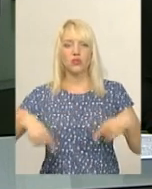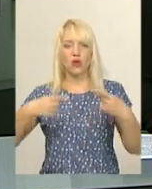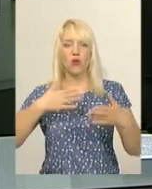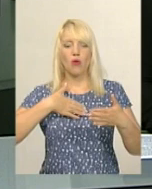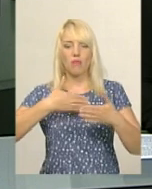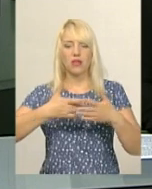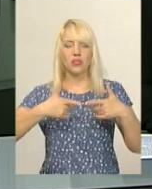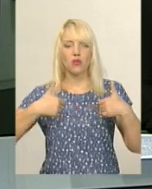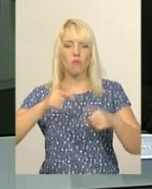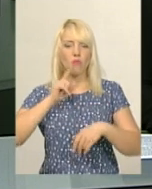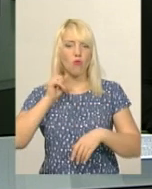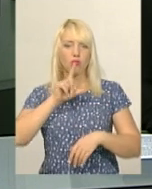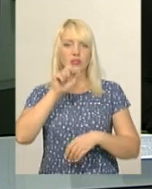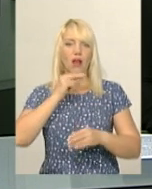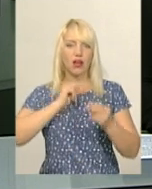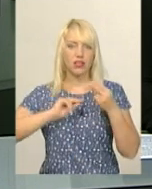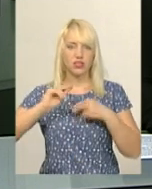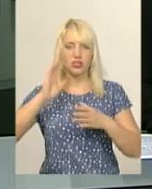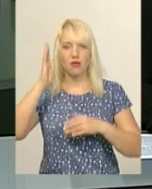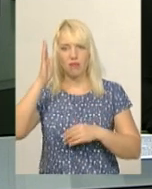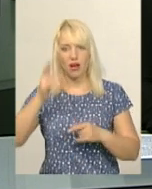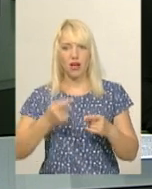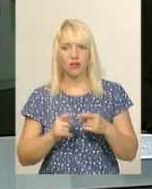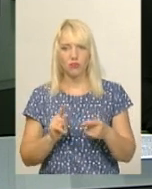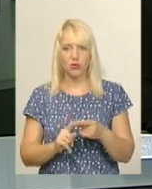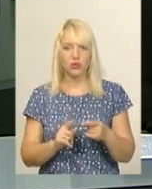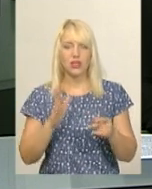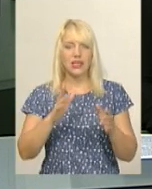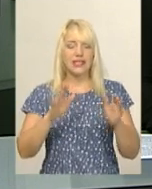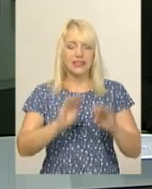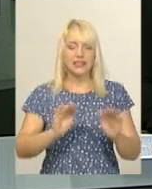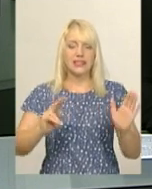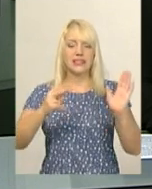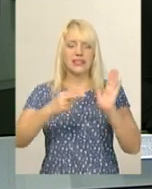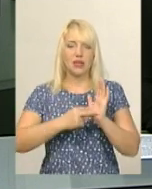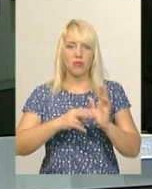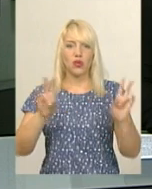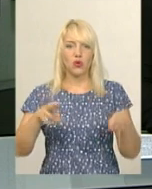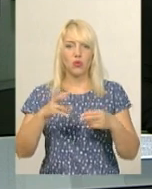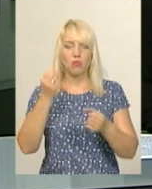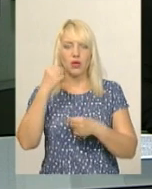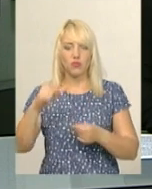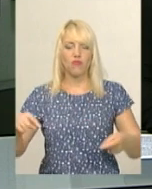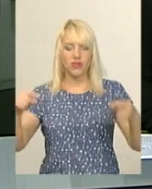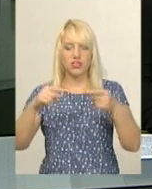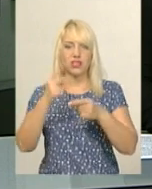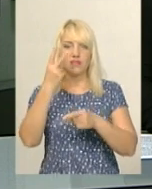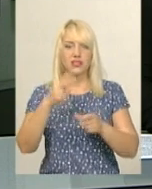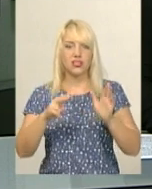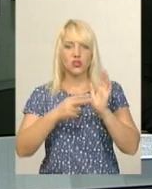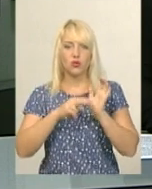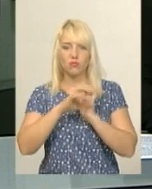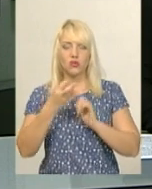організація «Молодь за кращу майбутнє». Участь в іграх візьмуть вихованці семи клубів. Переможчя визначать 28 червня. Тоді